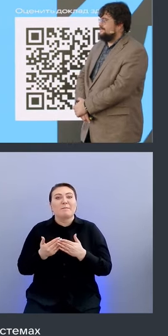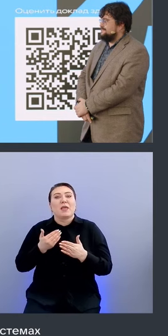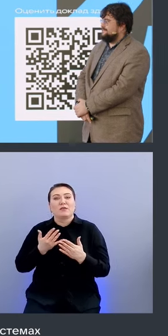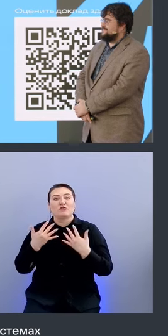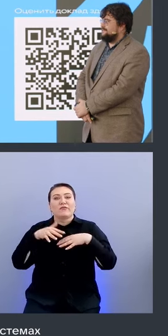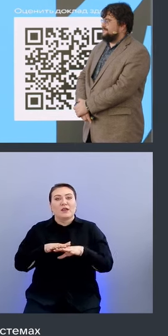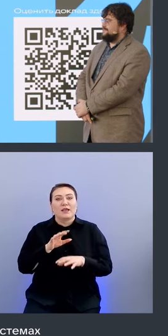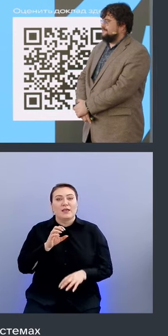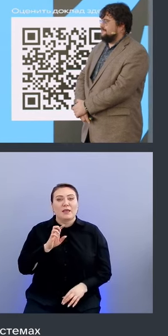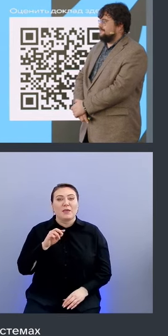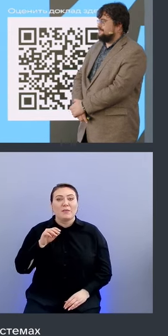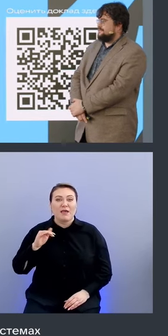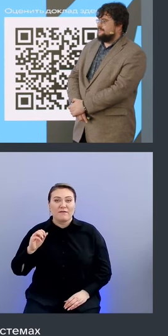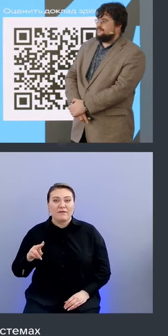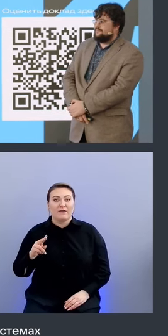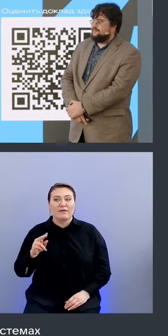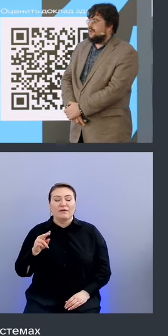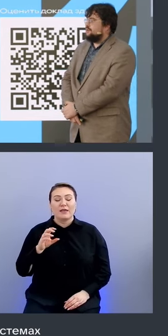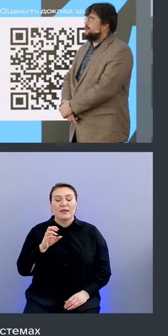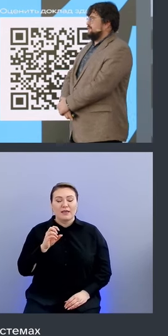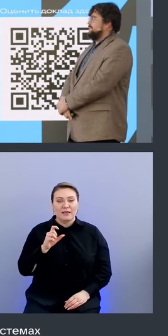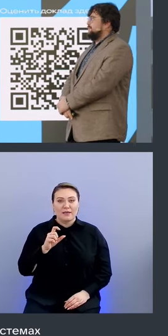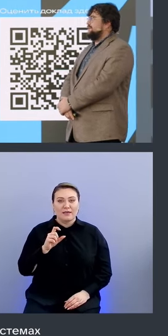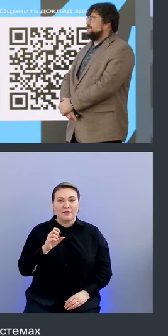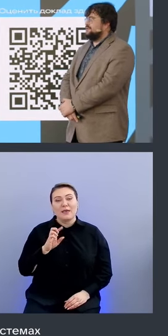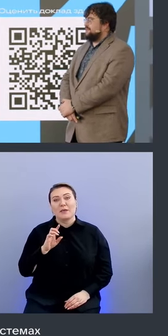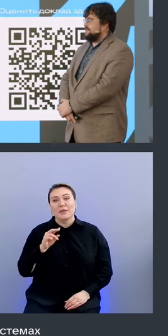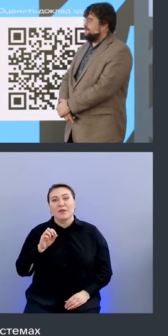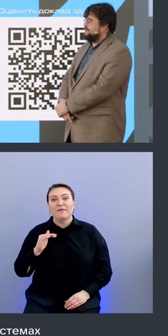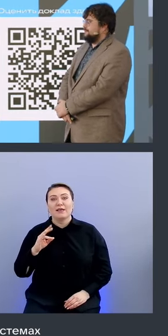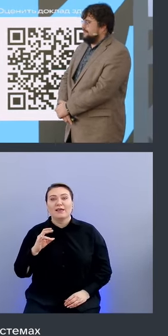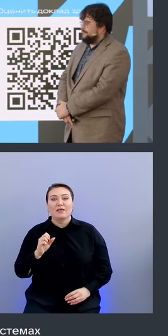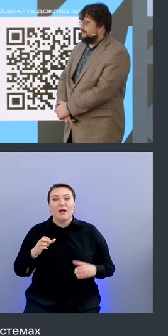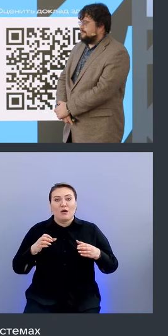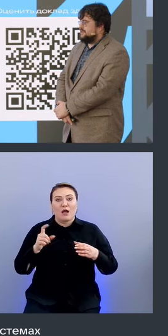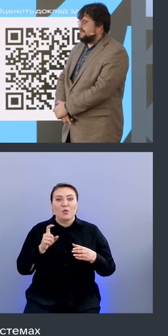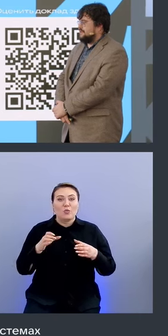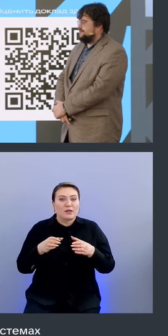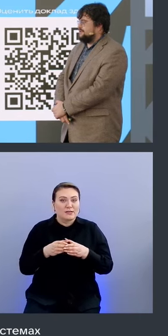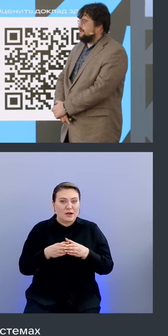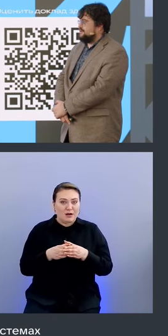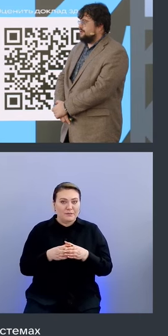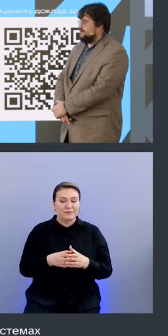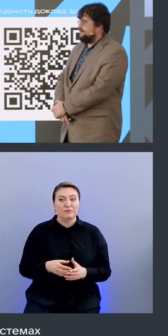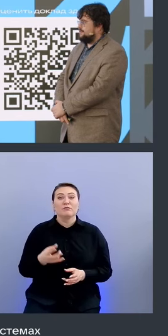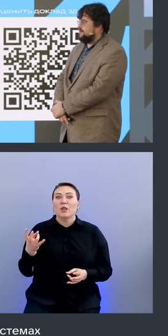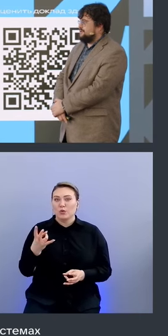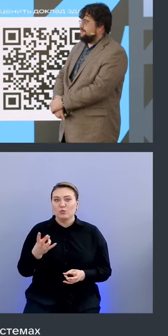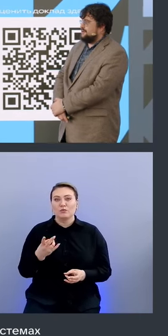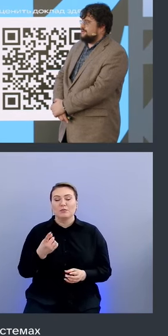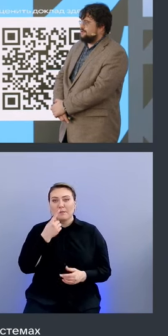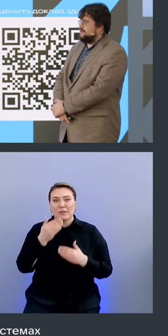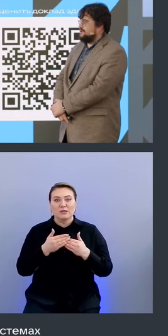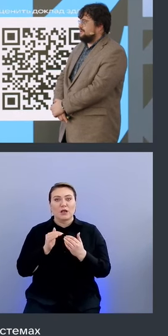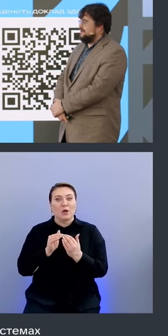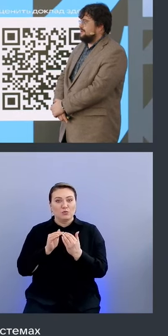bpf и на high load кластерах вопрос ну это во первых то нужно ну близко коммуницировать соком ну то есть